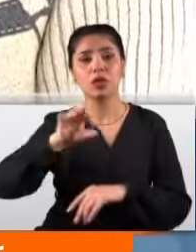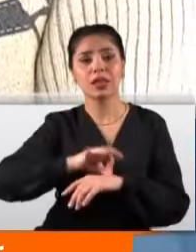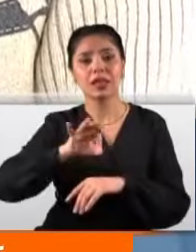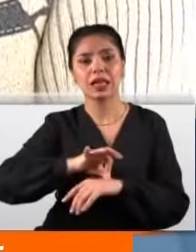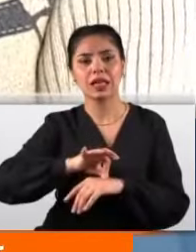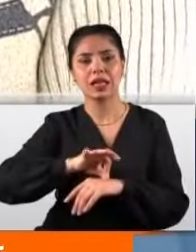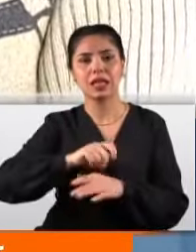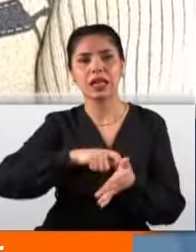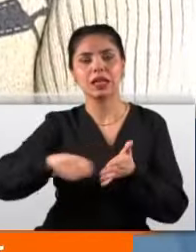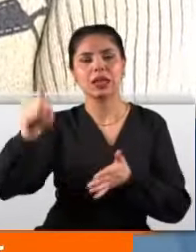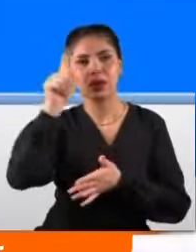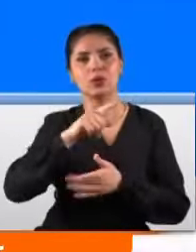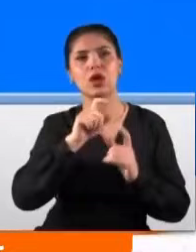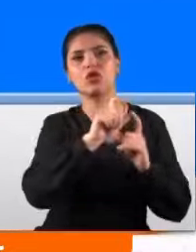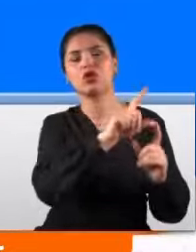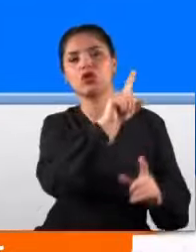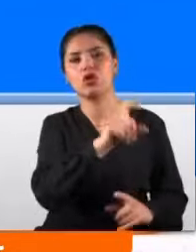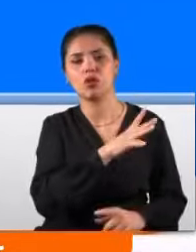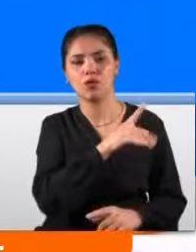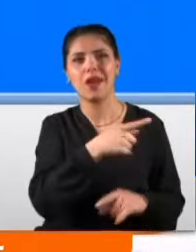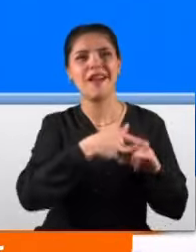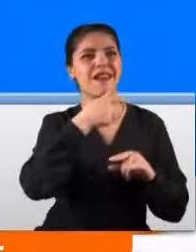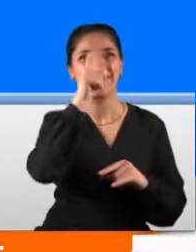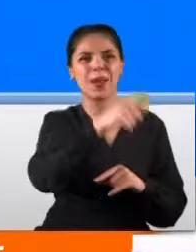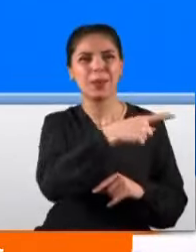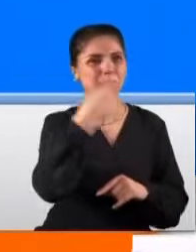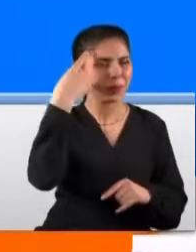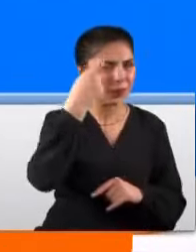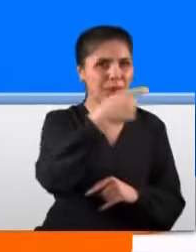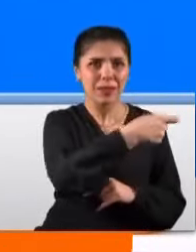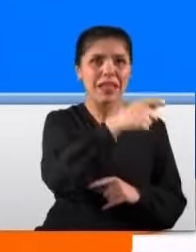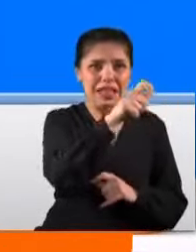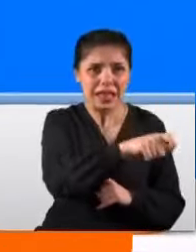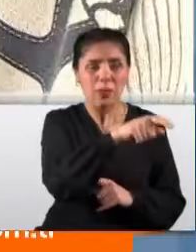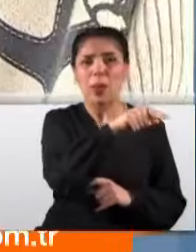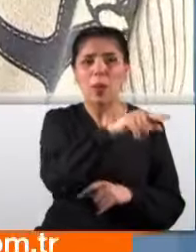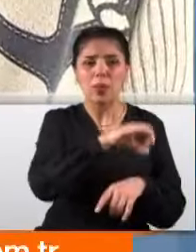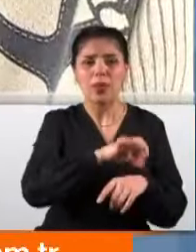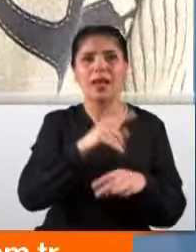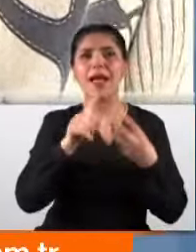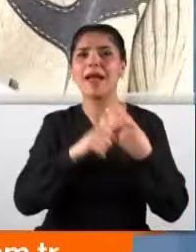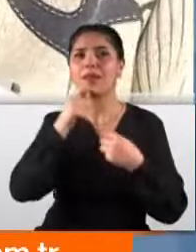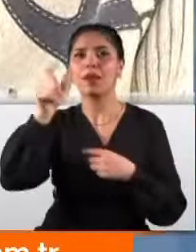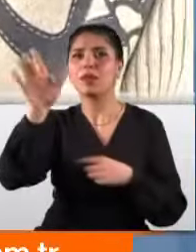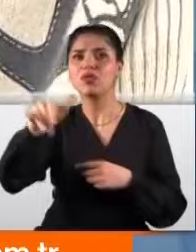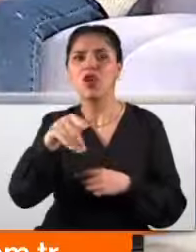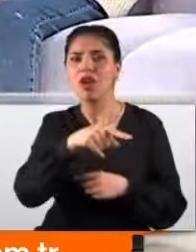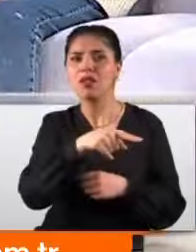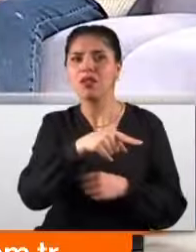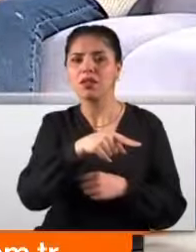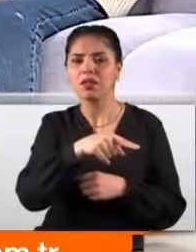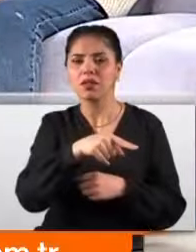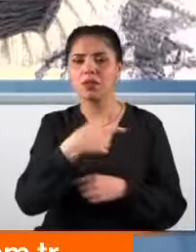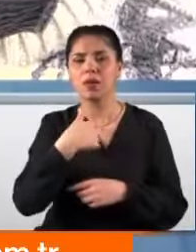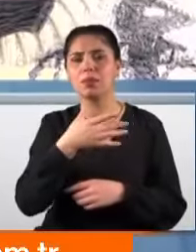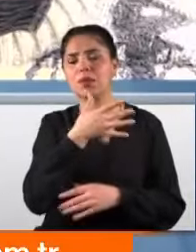silmenden dolayı sana bunlar soruluyor. Tıpkı Halil senin kafana silah dayadığında Erdem'i çağırıp Erdem'i onun önüne ateşe attığın gibi. Ama ben de diyorum ki benim herhangi bir